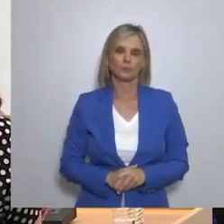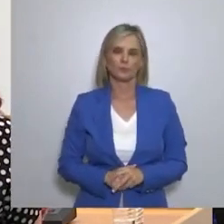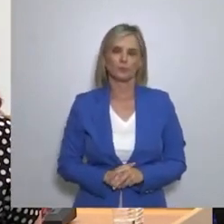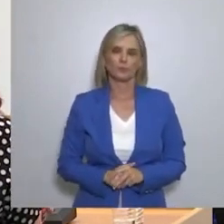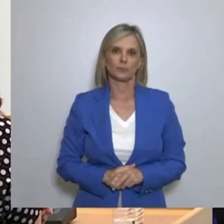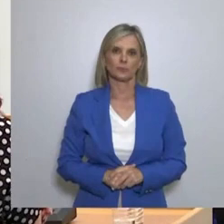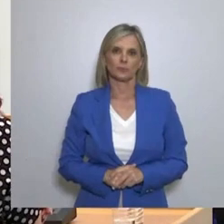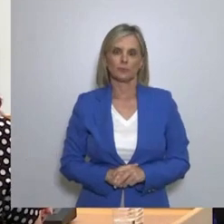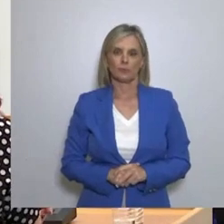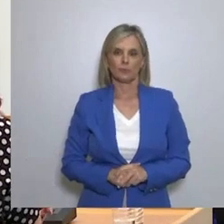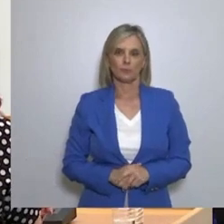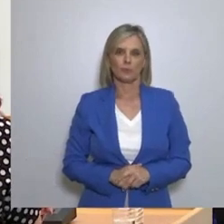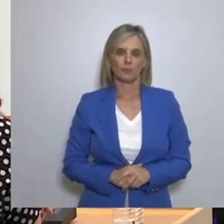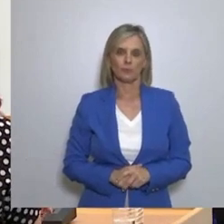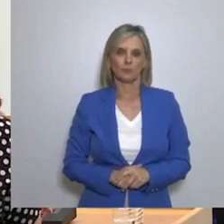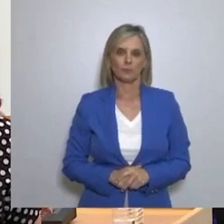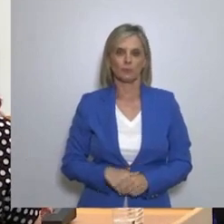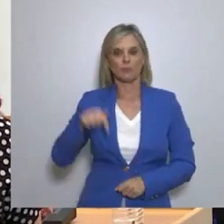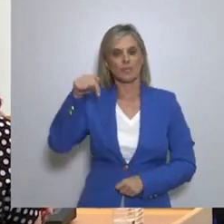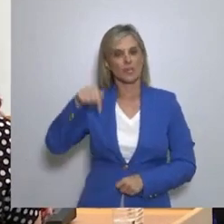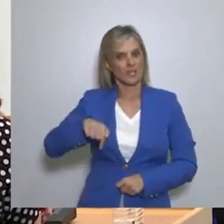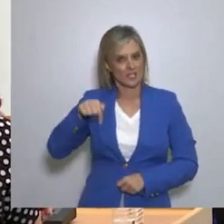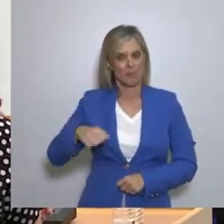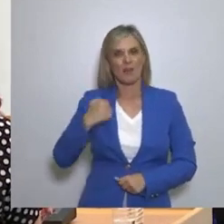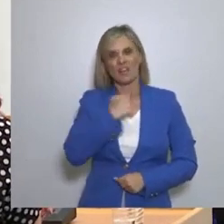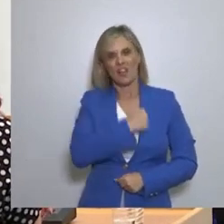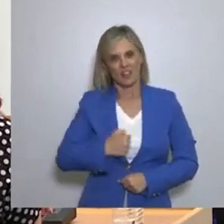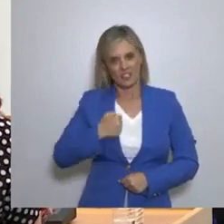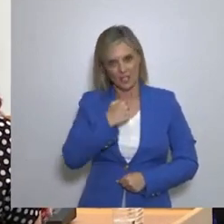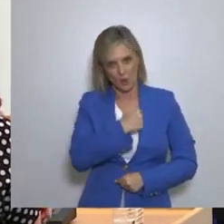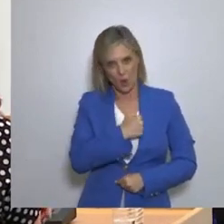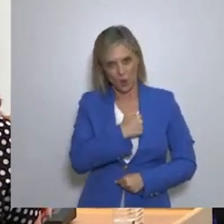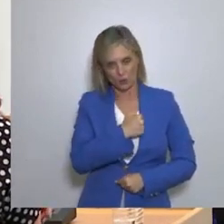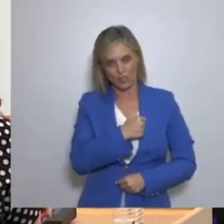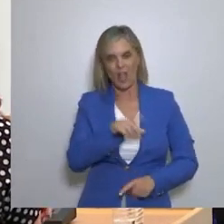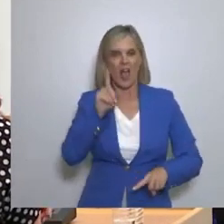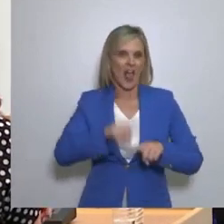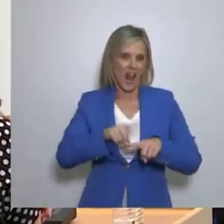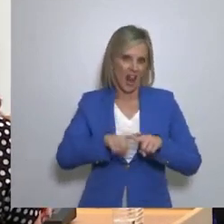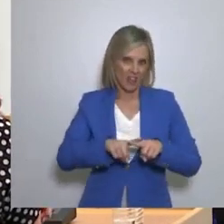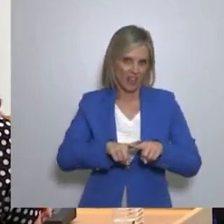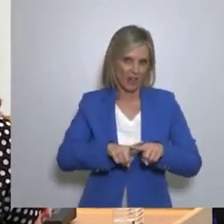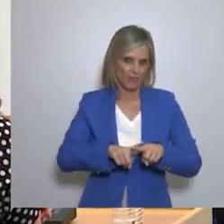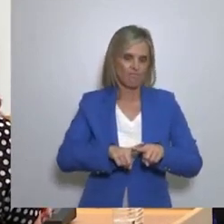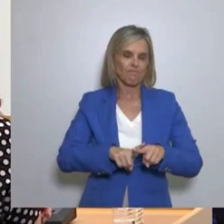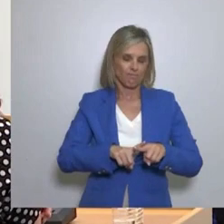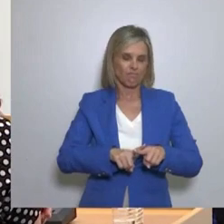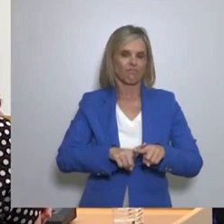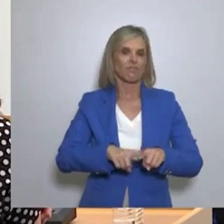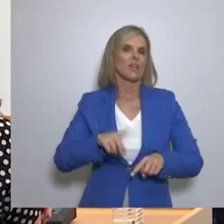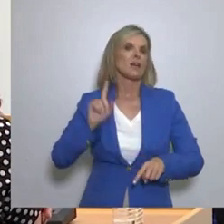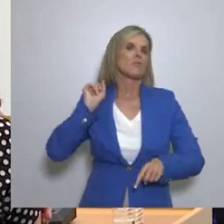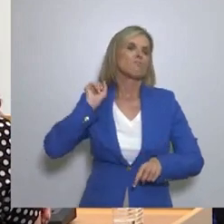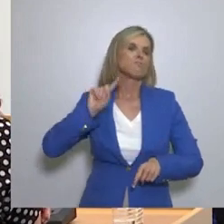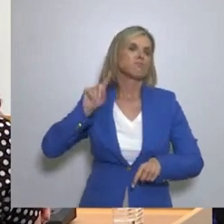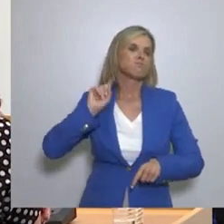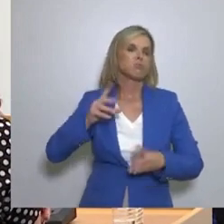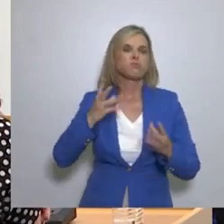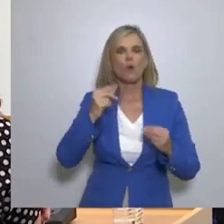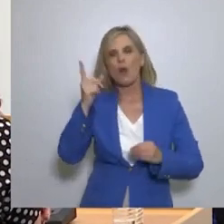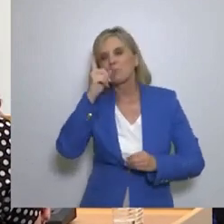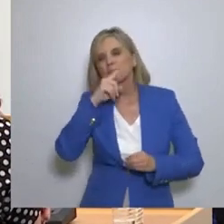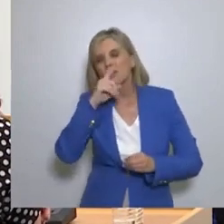Στη χώρα μας Έχουμε απολέσει την εθνική μας κυριαρχία Με νόμο βασισμένο πάνω σε